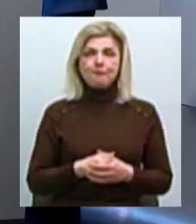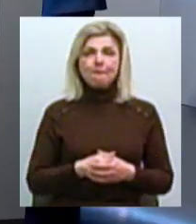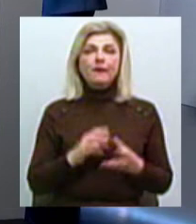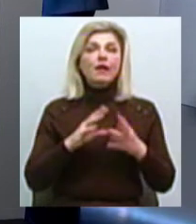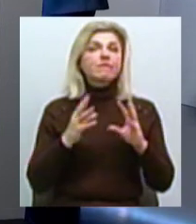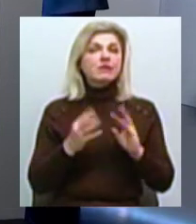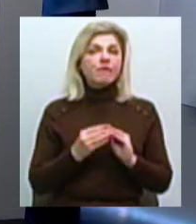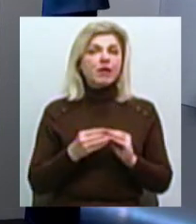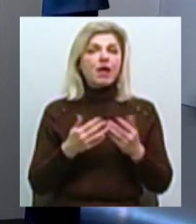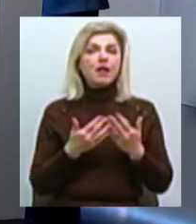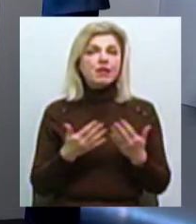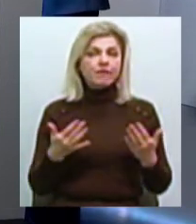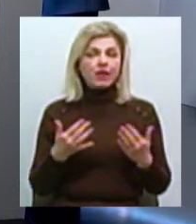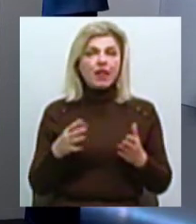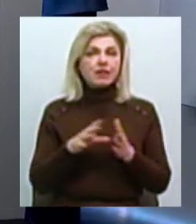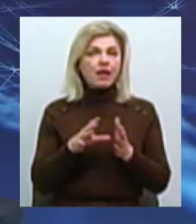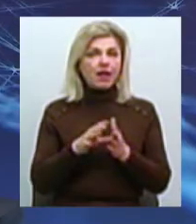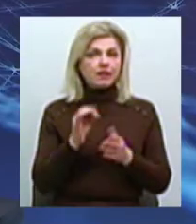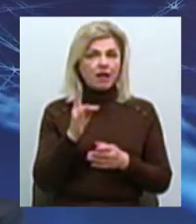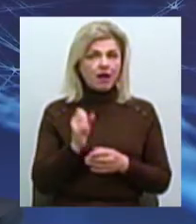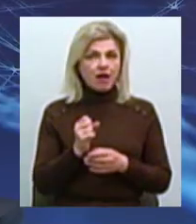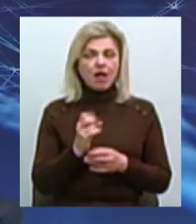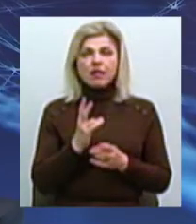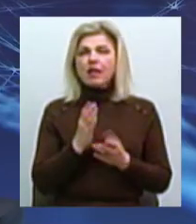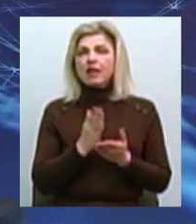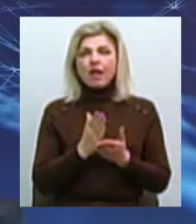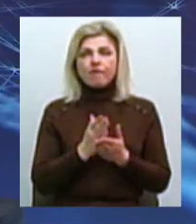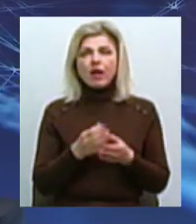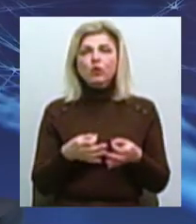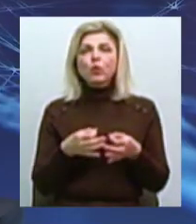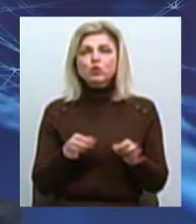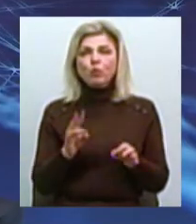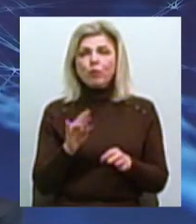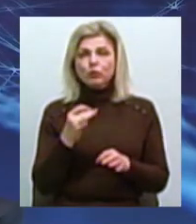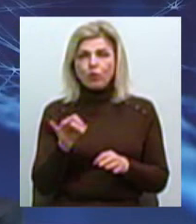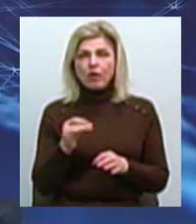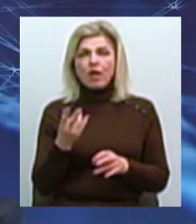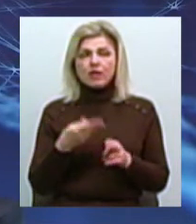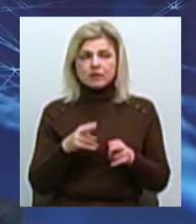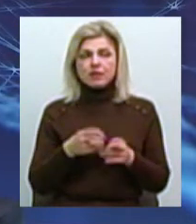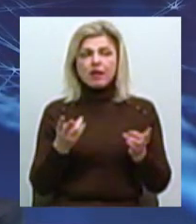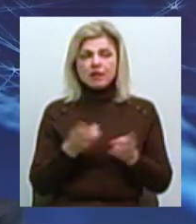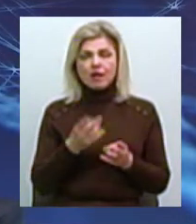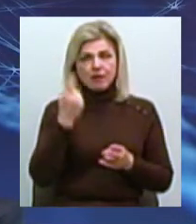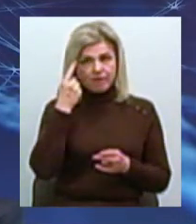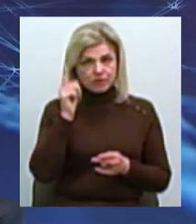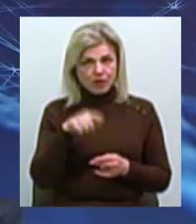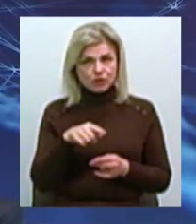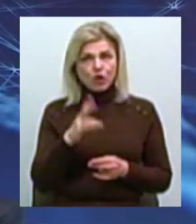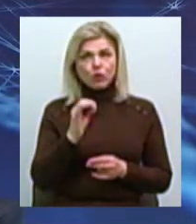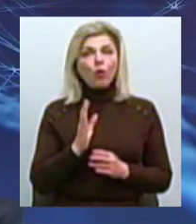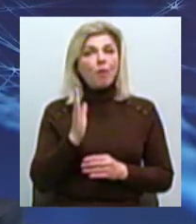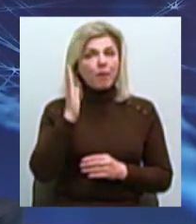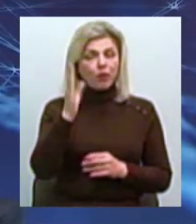альтернативна енергетика не є досить доступною сьогодні. Це варто зазначити. Але майбутнє